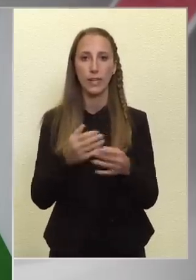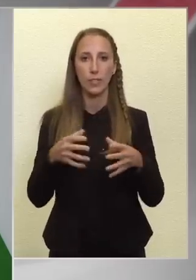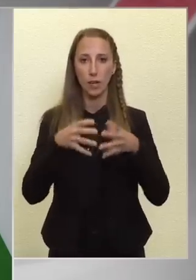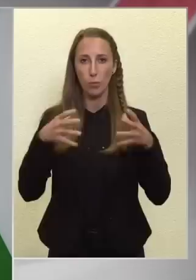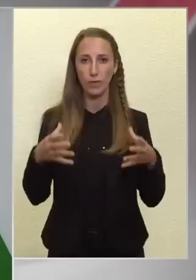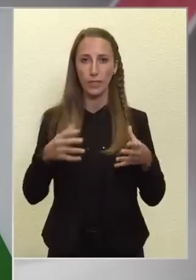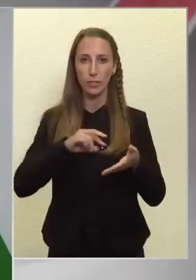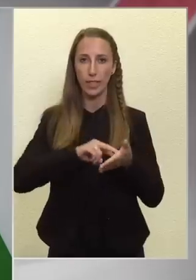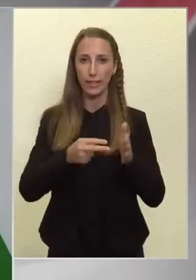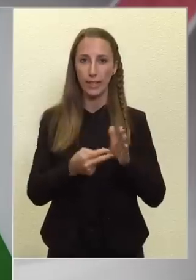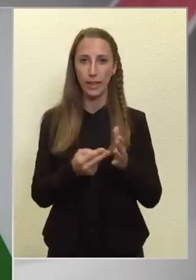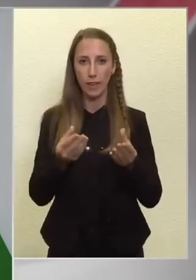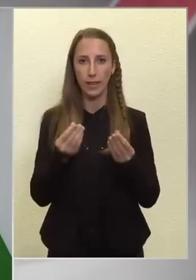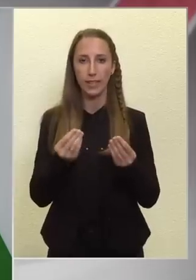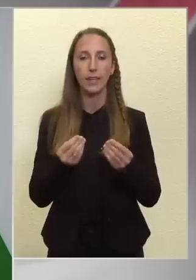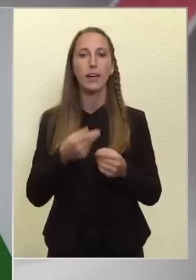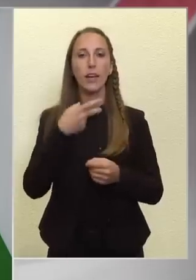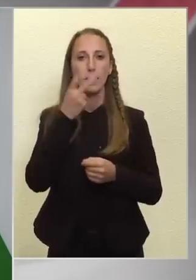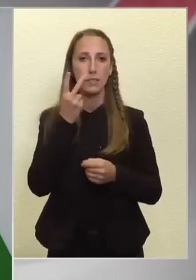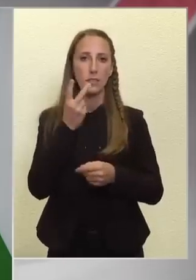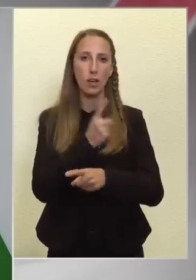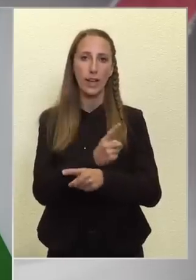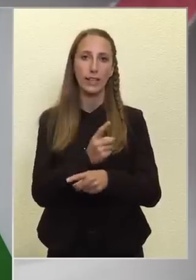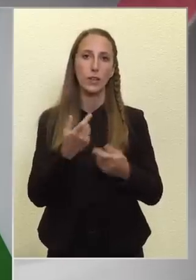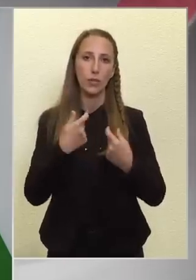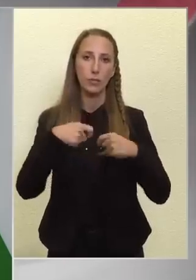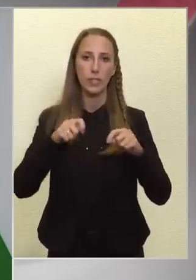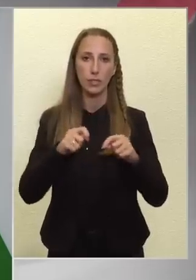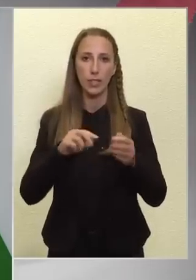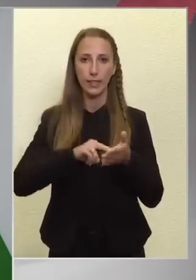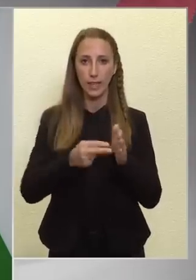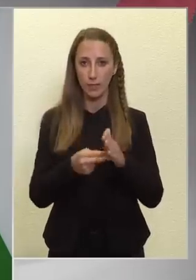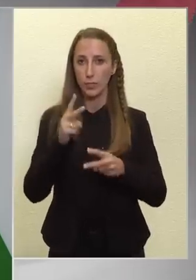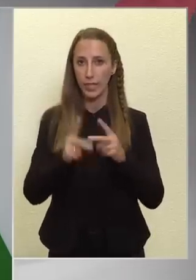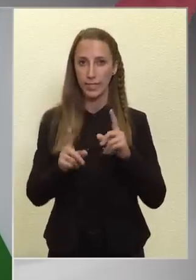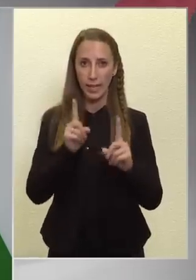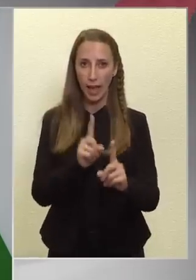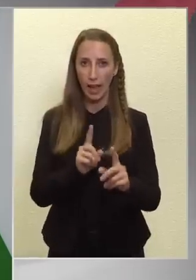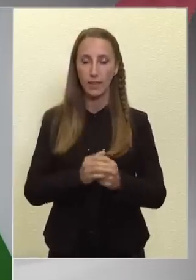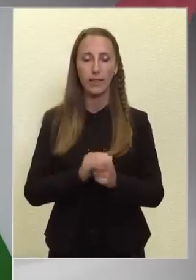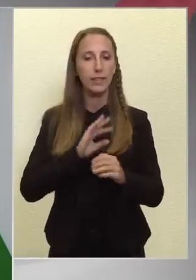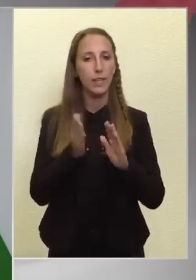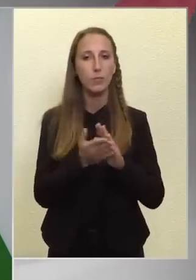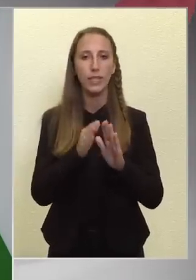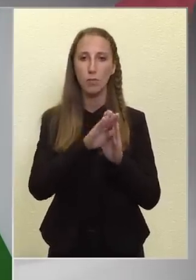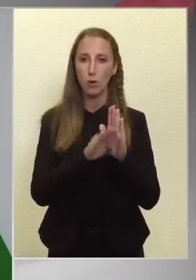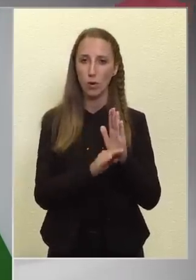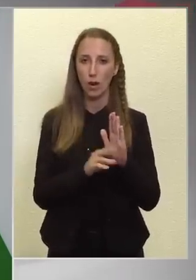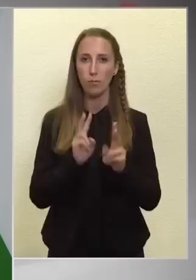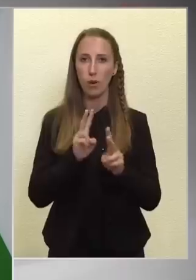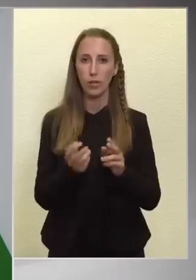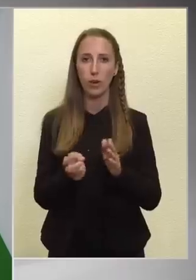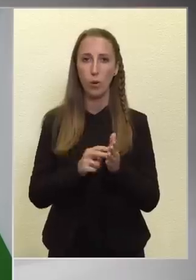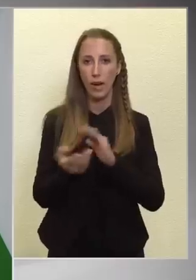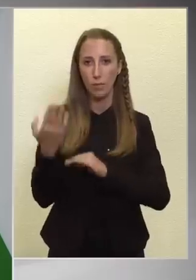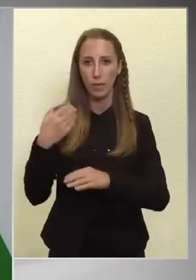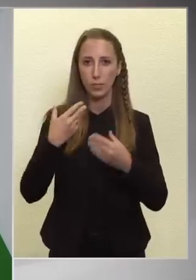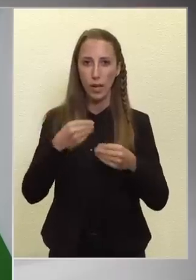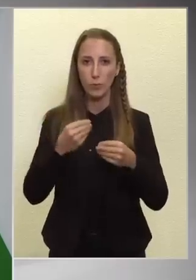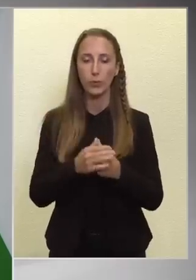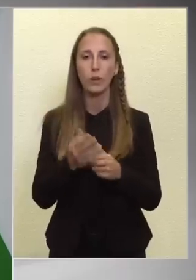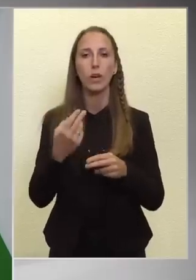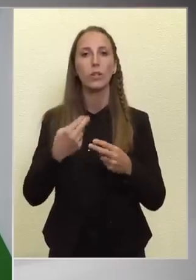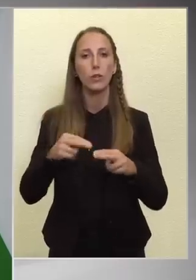bővítésének tervei, ott egy szakrendelőépítésének a terve is készen áll. Tehát minden program, ahogy elmondtuk korábban is, az